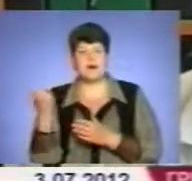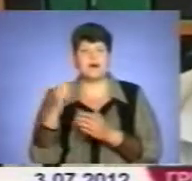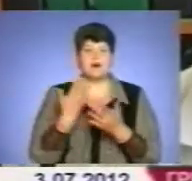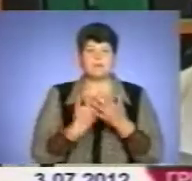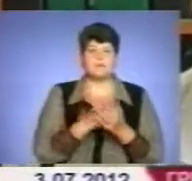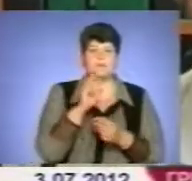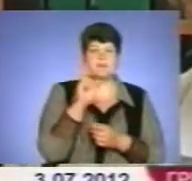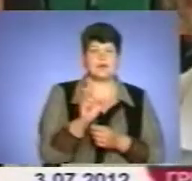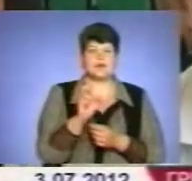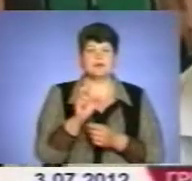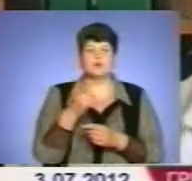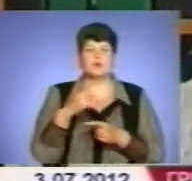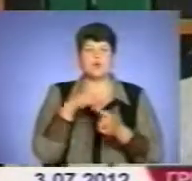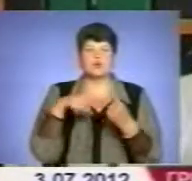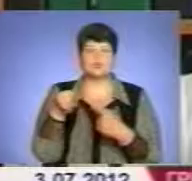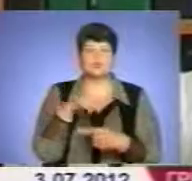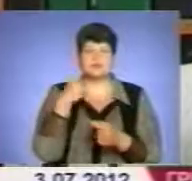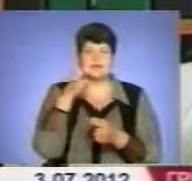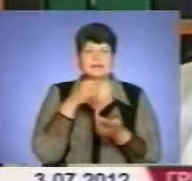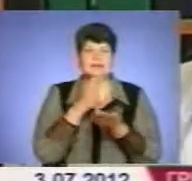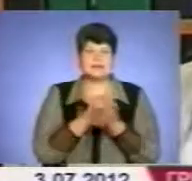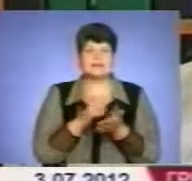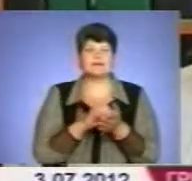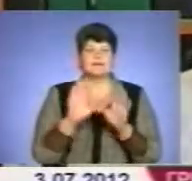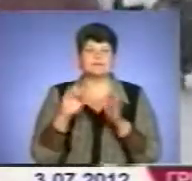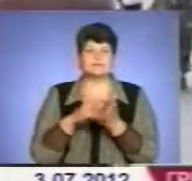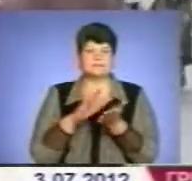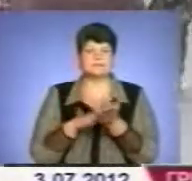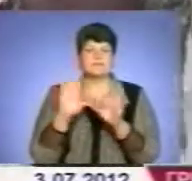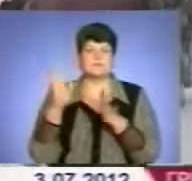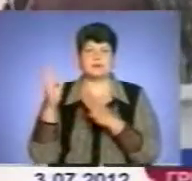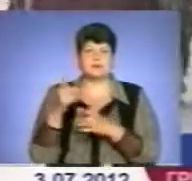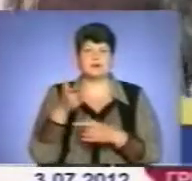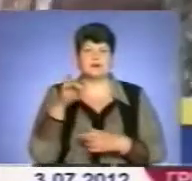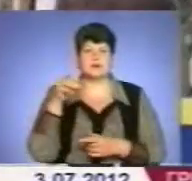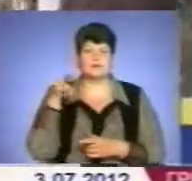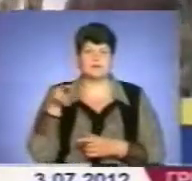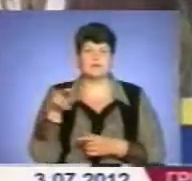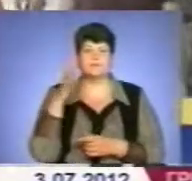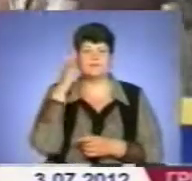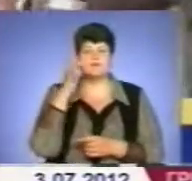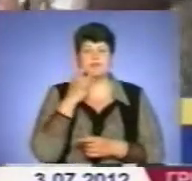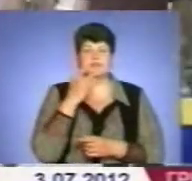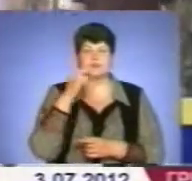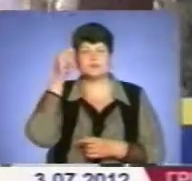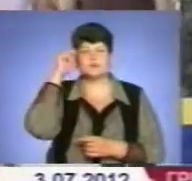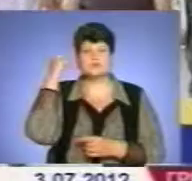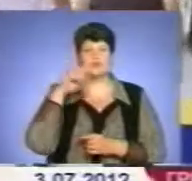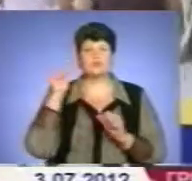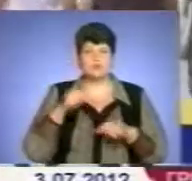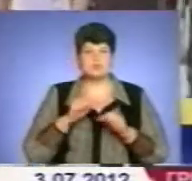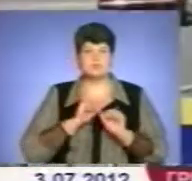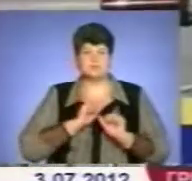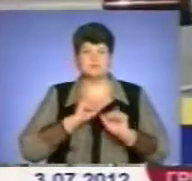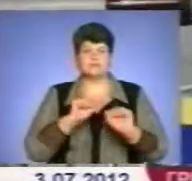Просто круглорічно реєструються випадки грипу. У літню спеку від грипу і герві можна вберегтися, кажуть лікарі.